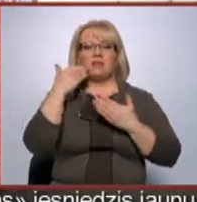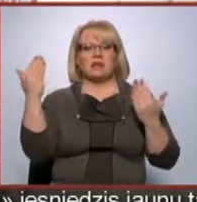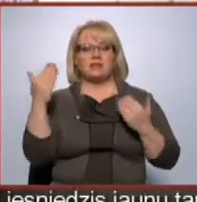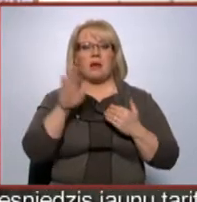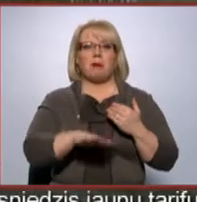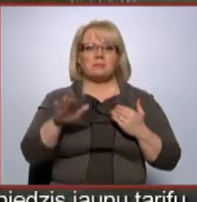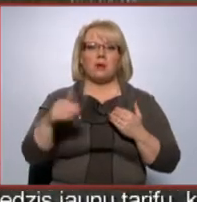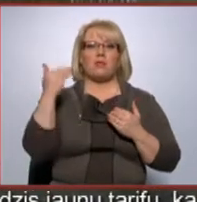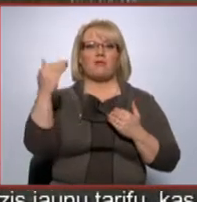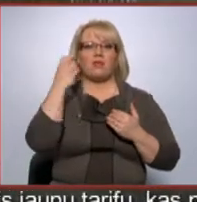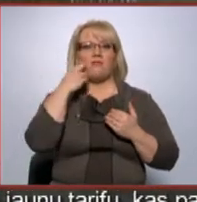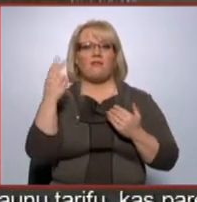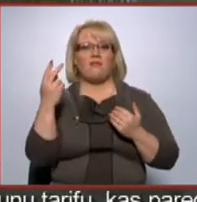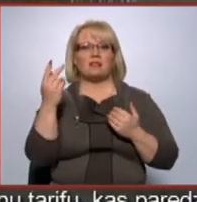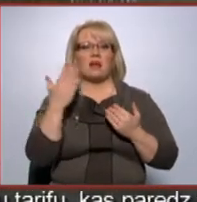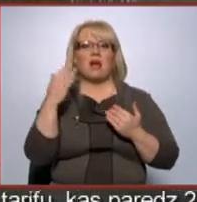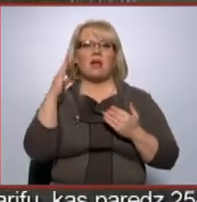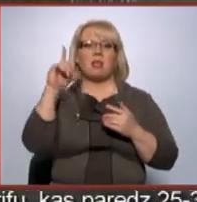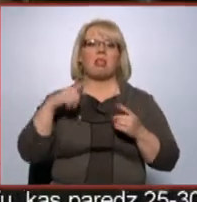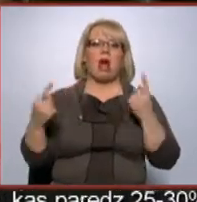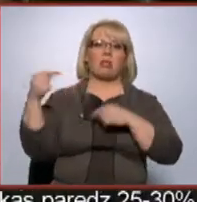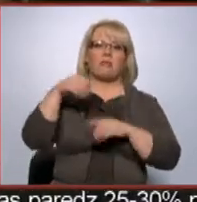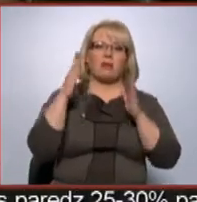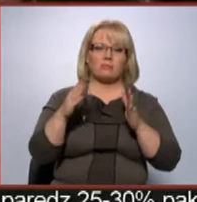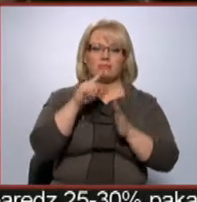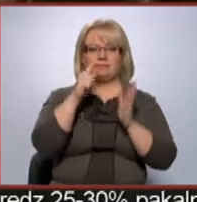mazbērni un viņu vecāki kādreiz dzīvos Latvijā.